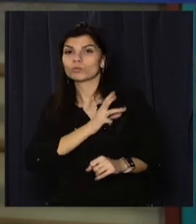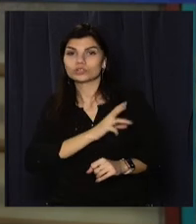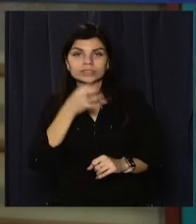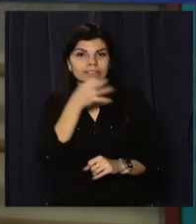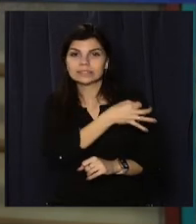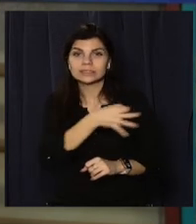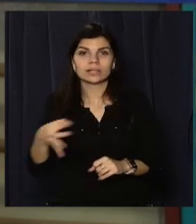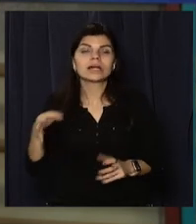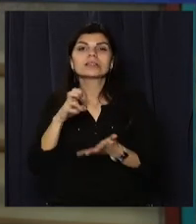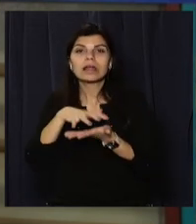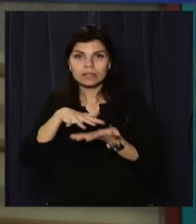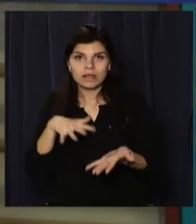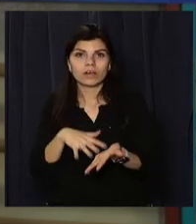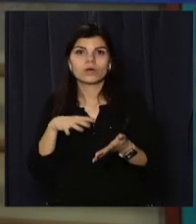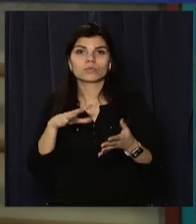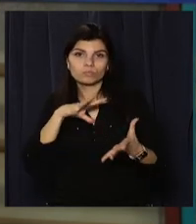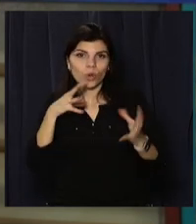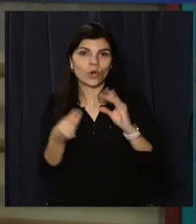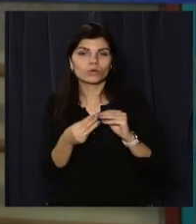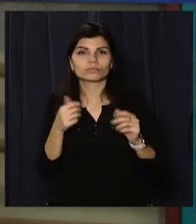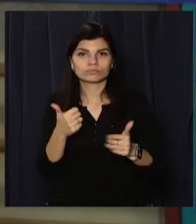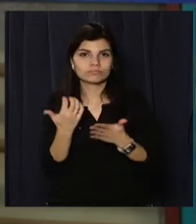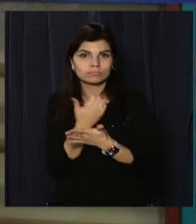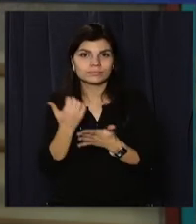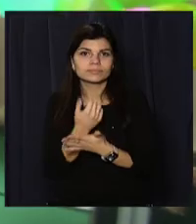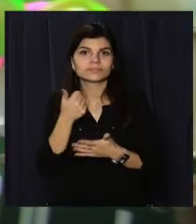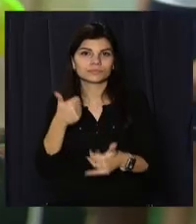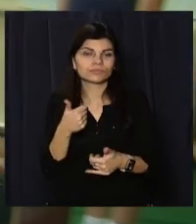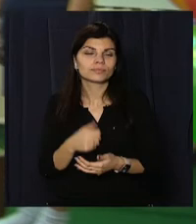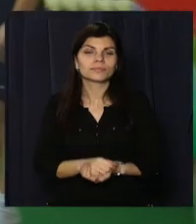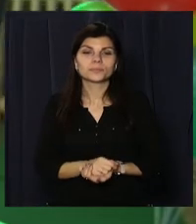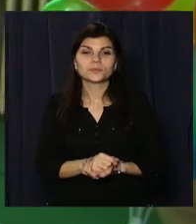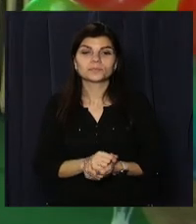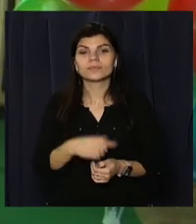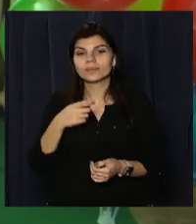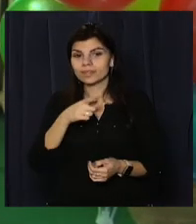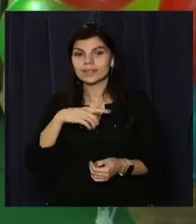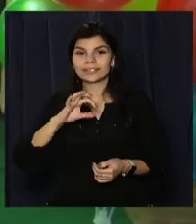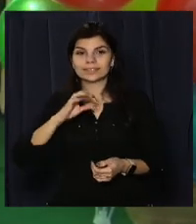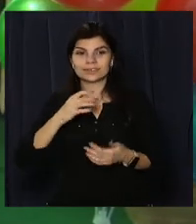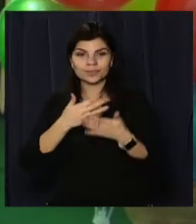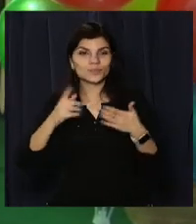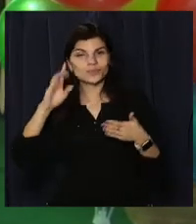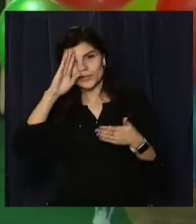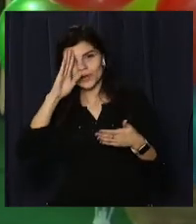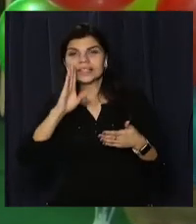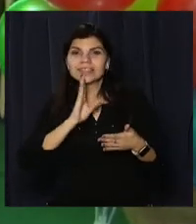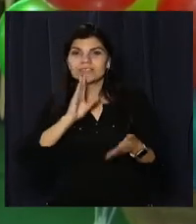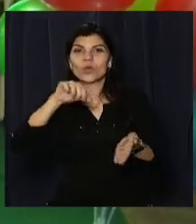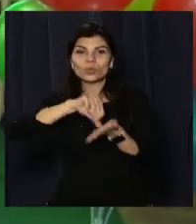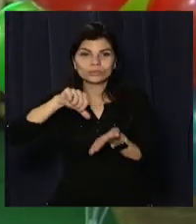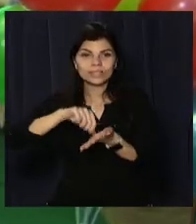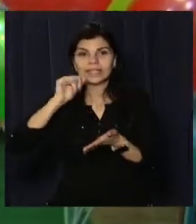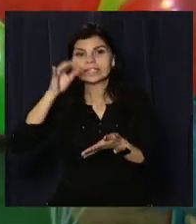і надалі плідно працювати, досягати високих результатів. Чемпіони і призери змагань серед хлопчаків і дівчат на